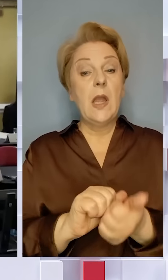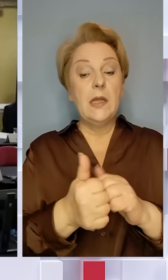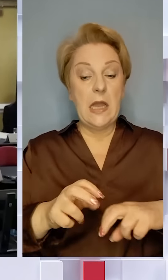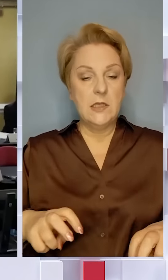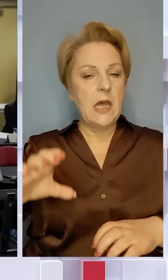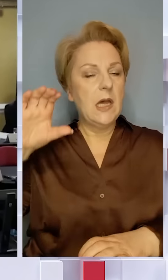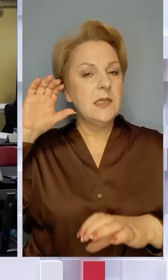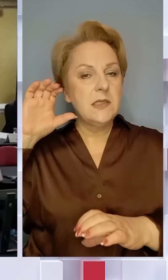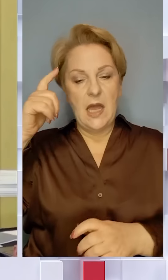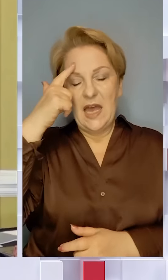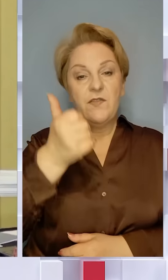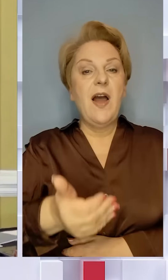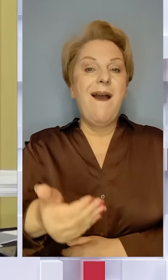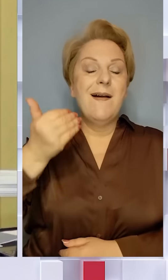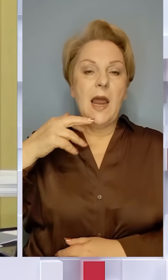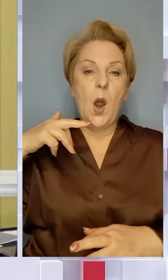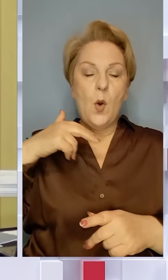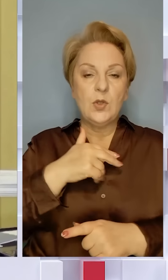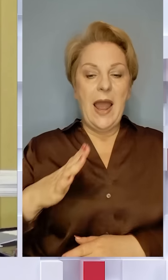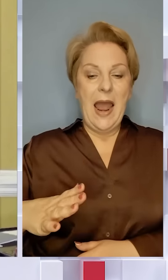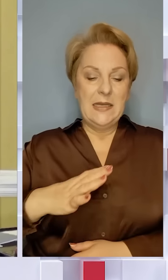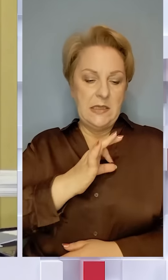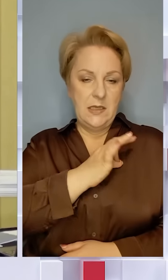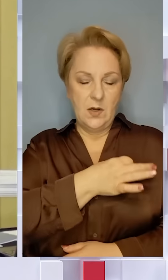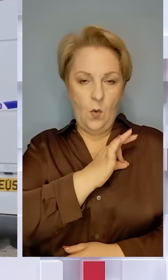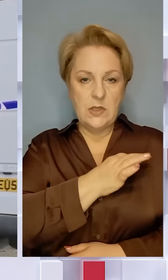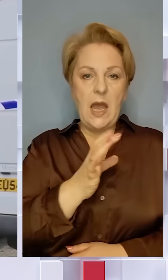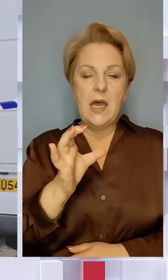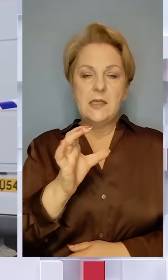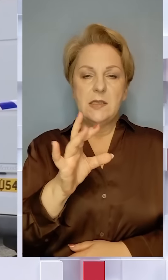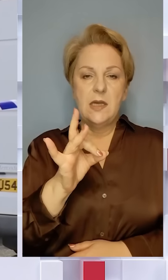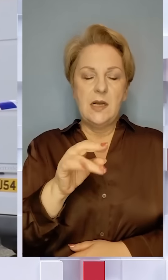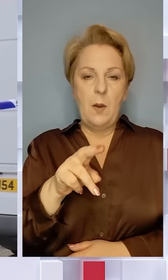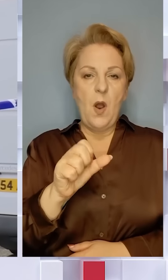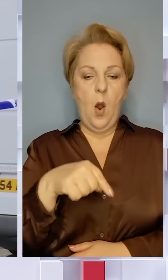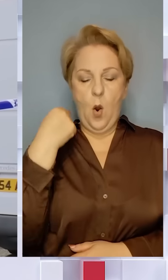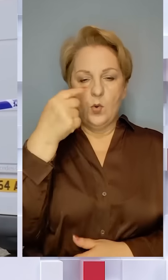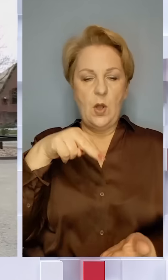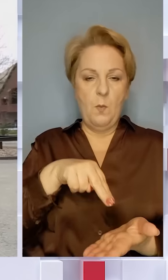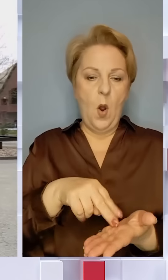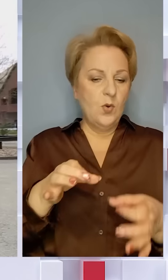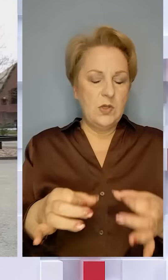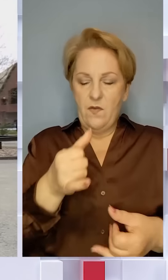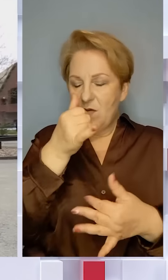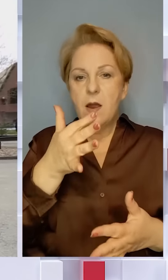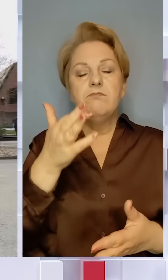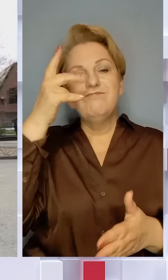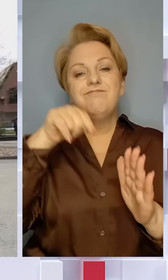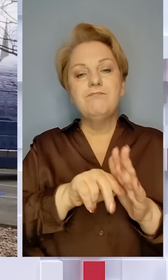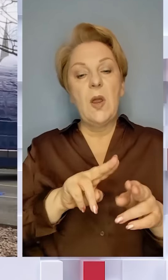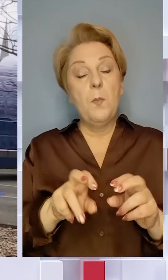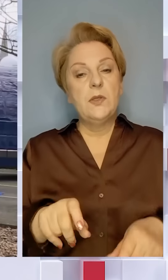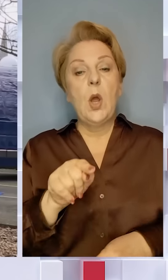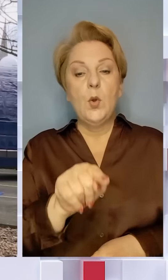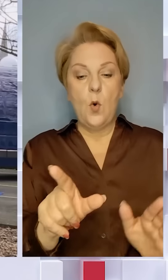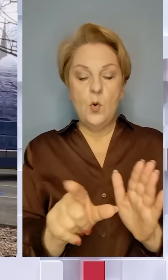засідання заслухали заяву раніше отруєного екс-розвідника Скрипаля. Особисто постати перед судом той не може з міркувань безпеки,